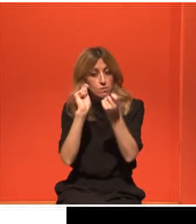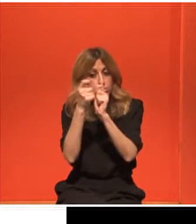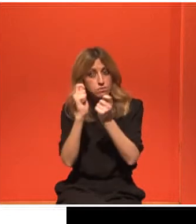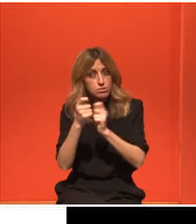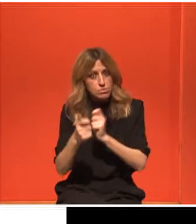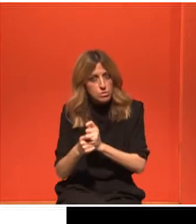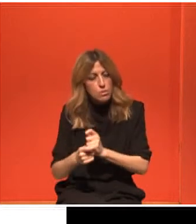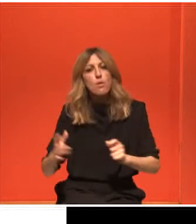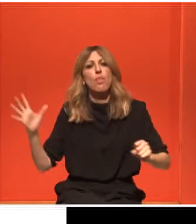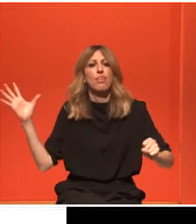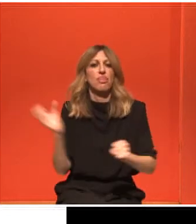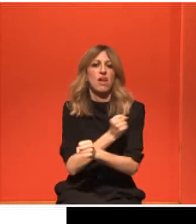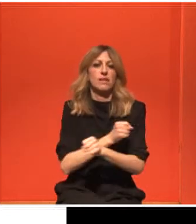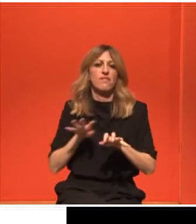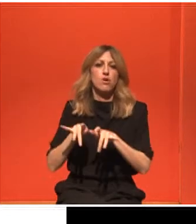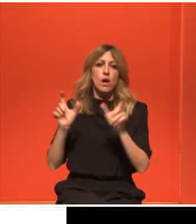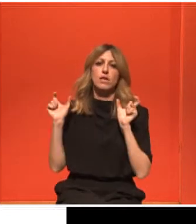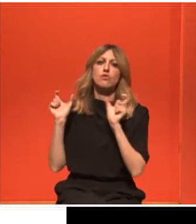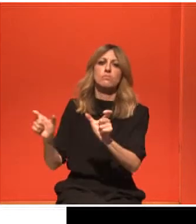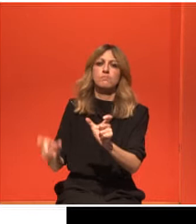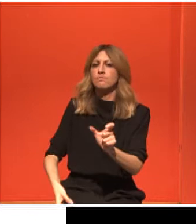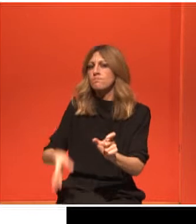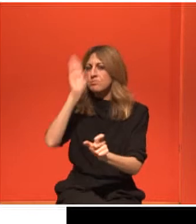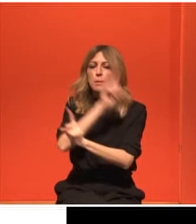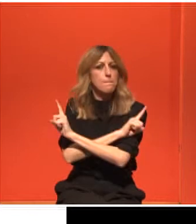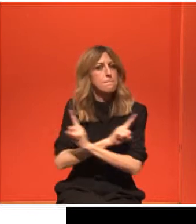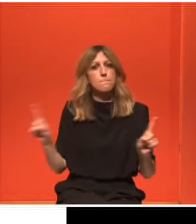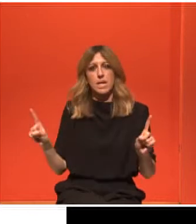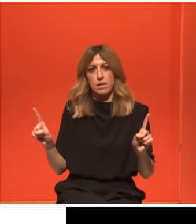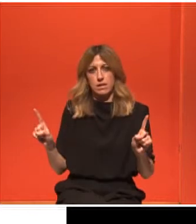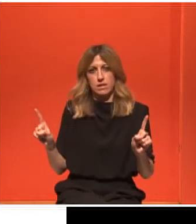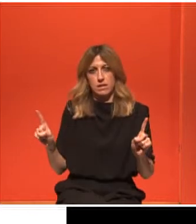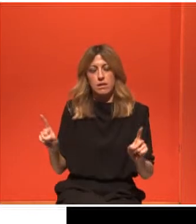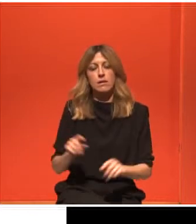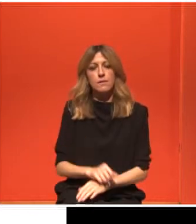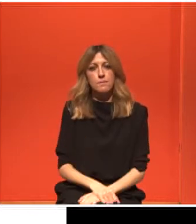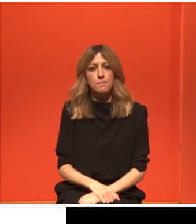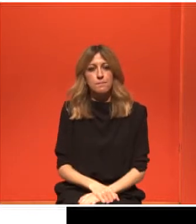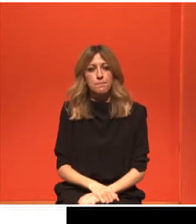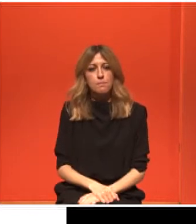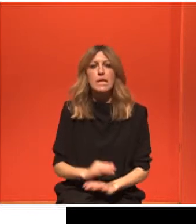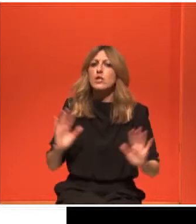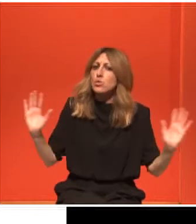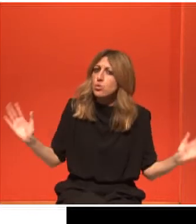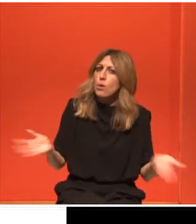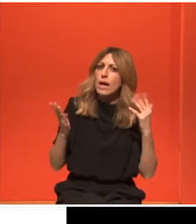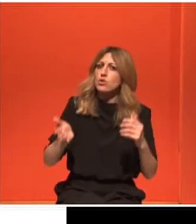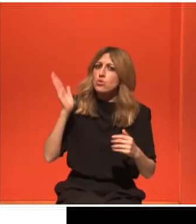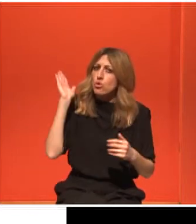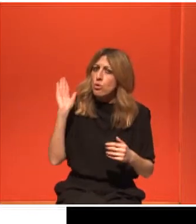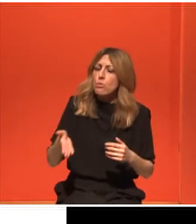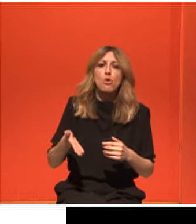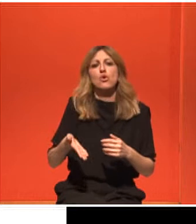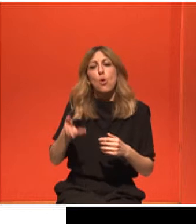λεγόμενη πρωτογενή πρόληψη, που σημαίνει να μην νοσήσουμε, ή μάλλον για να είμαστε ακριβείς επιστημονικά, να ελαττώσουμε τις πιθανότητες να